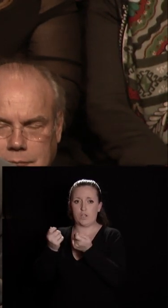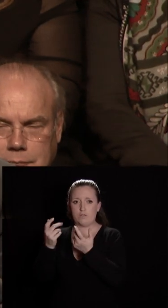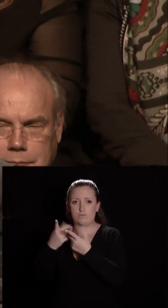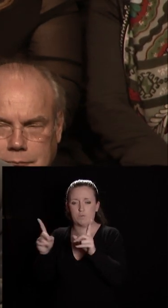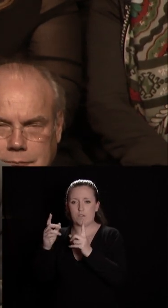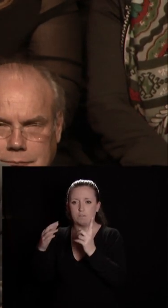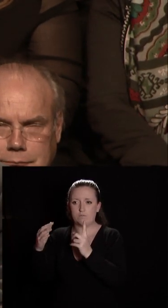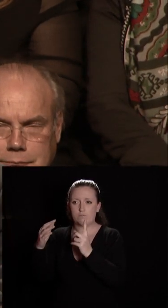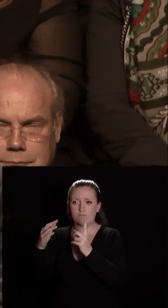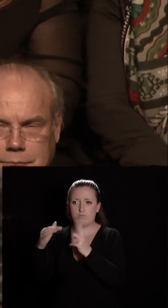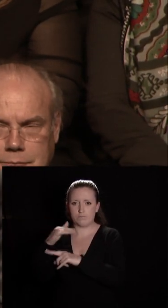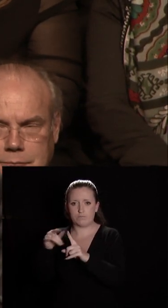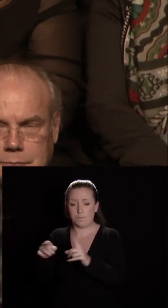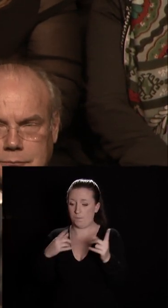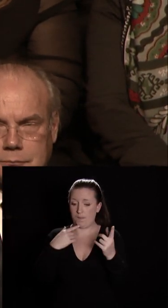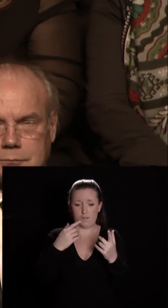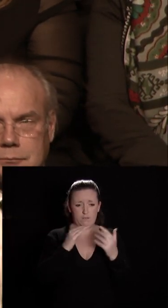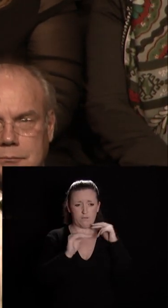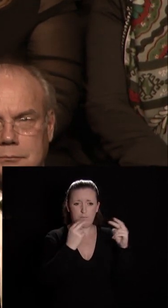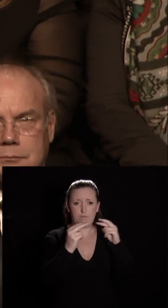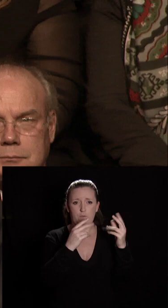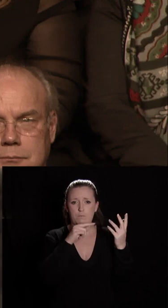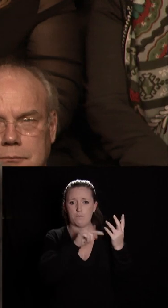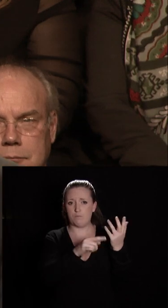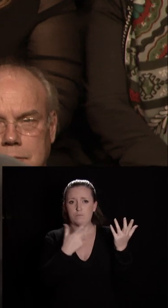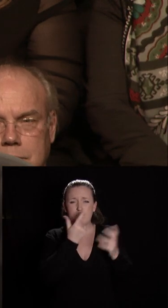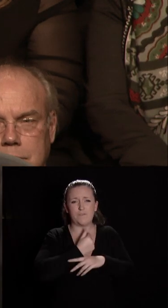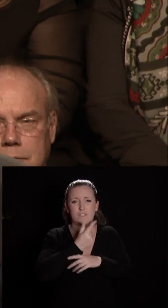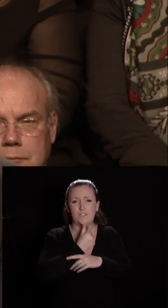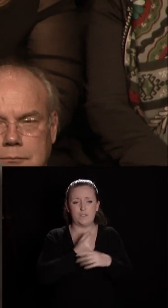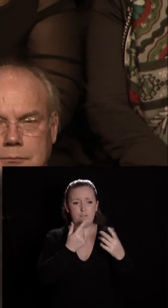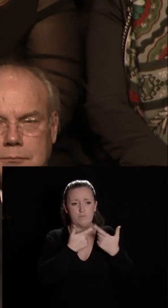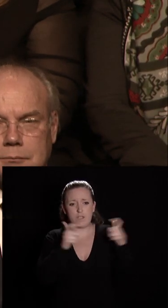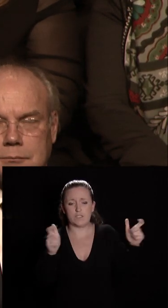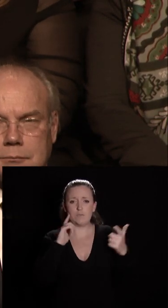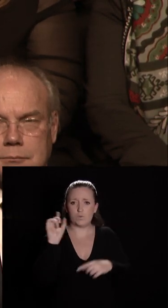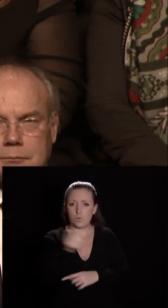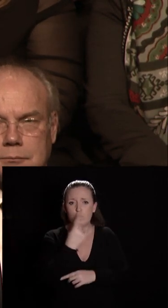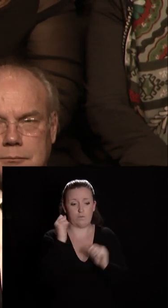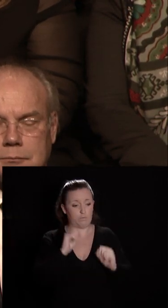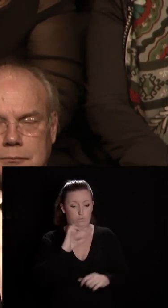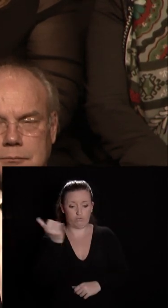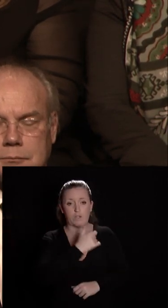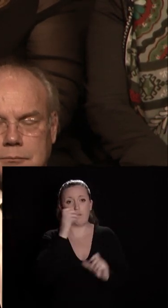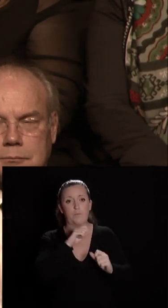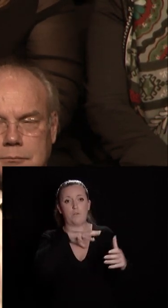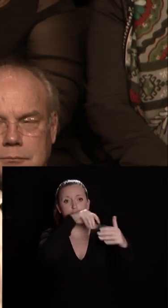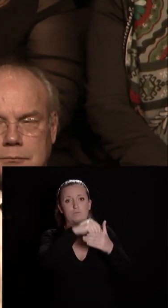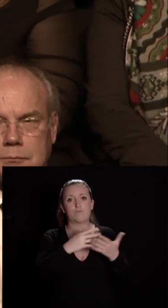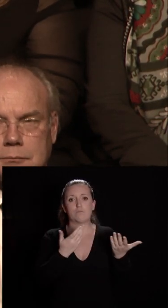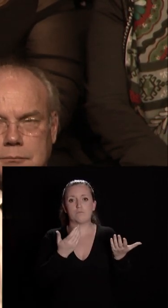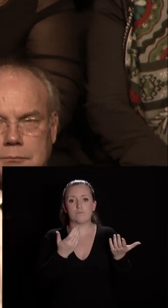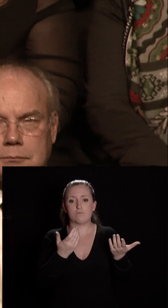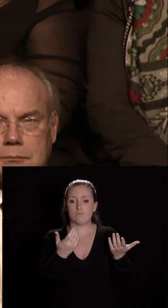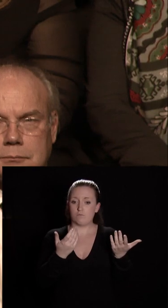un nouvel outil pratique rapide accessible efficace et accessible à tous elle permet de s'impliquer simplement dans la vie de la cité de